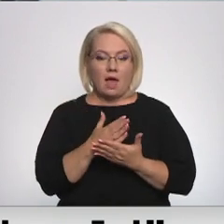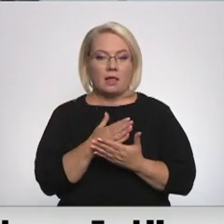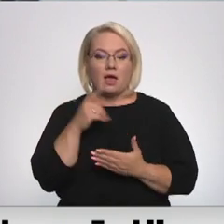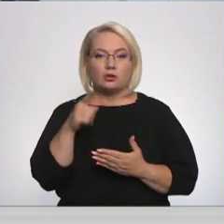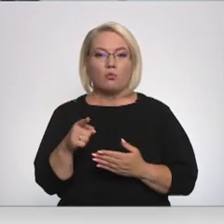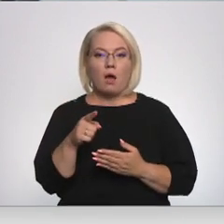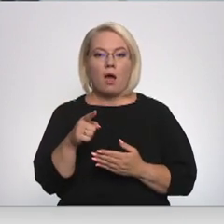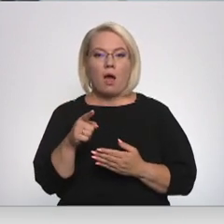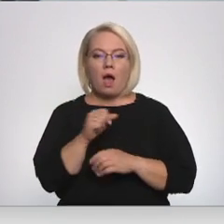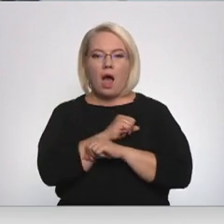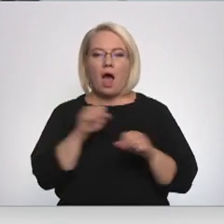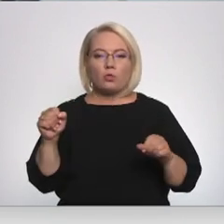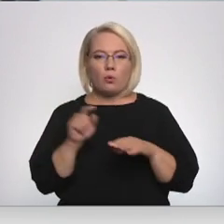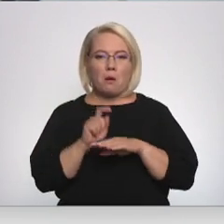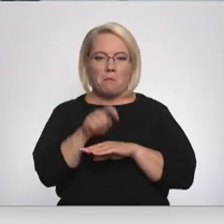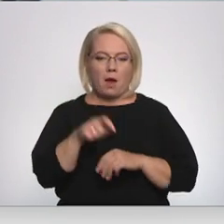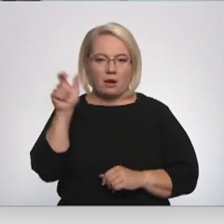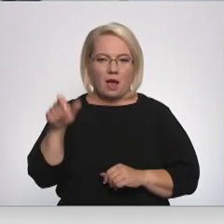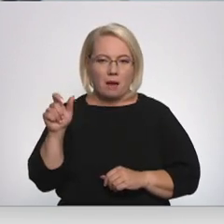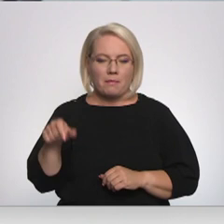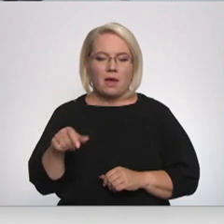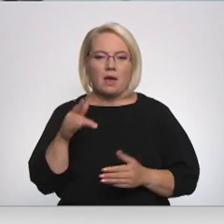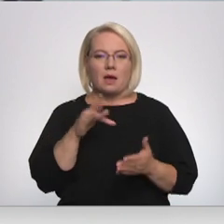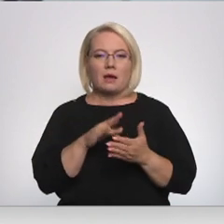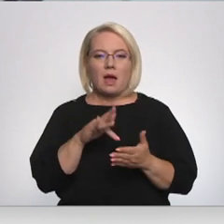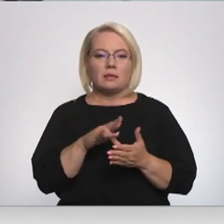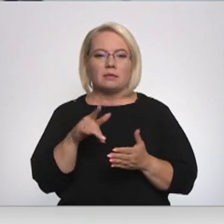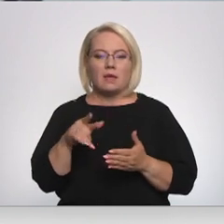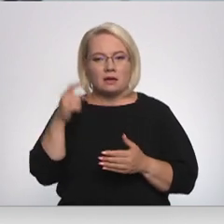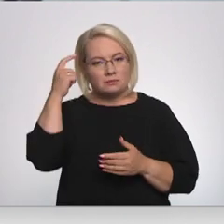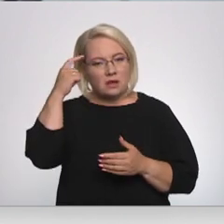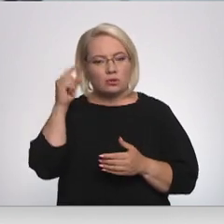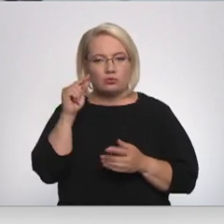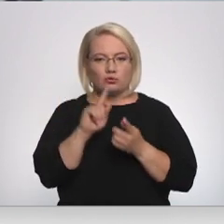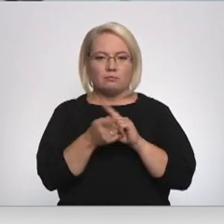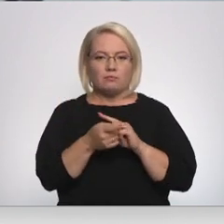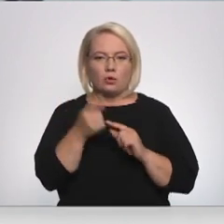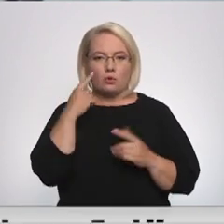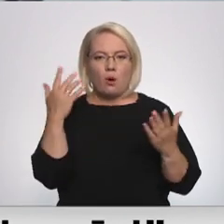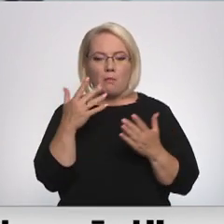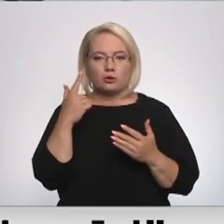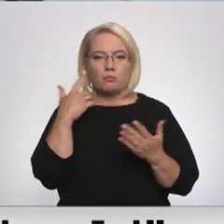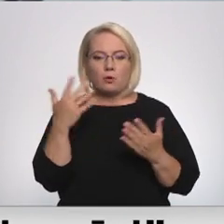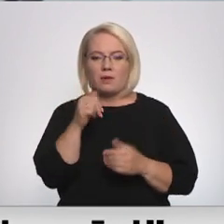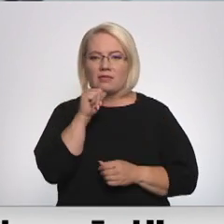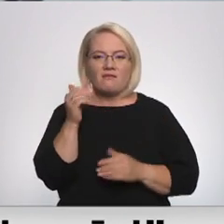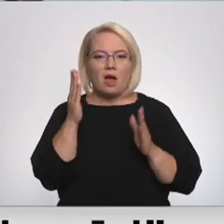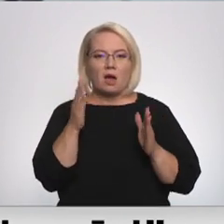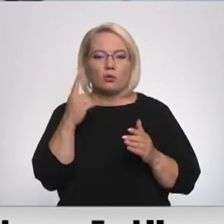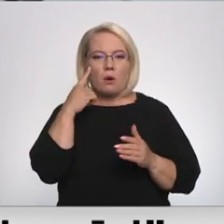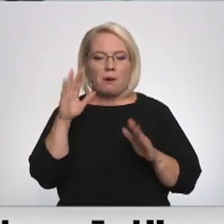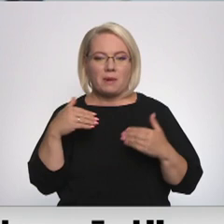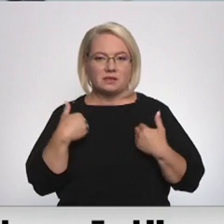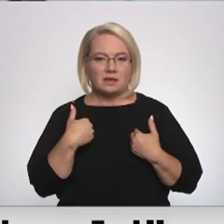ātrumu pārkāpēju, kādā smadziņu krokā mainīsies mazliet domāšana, aizdomāsies nevarbūt par sevīm,